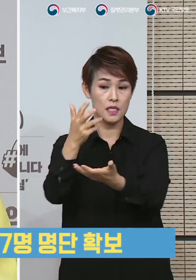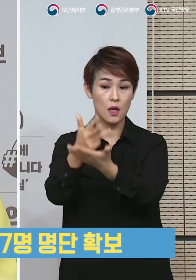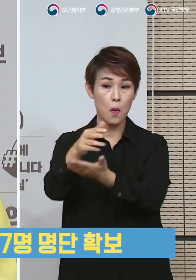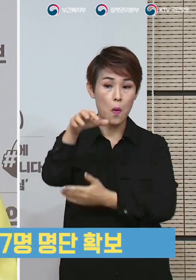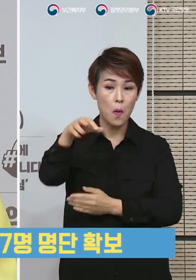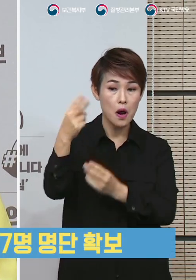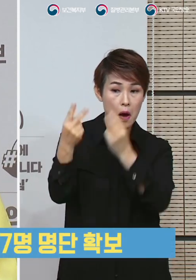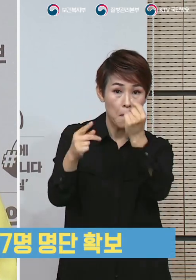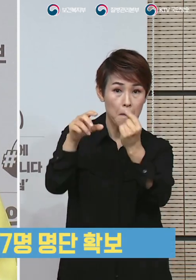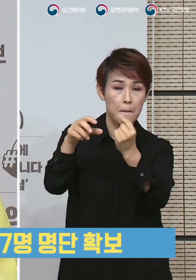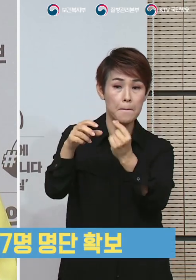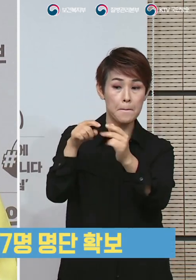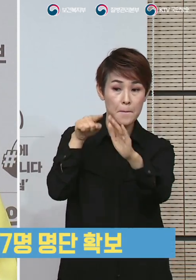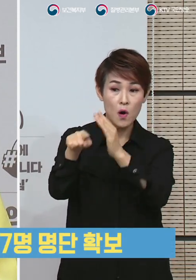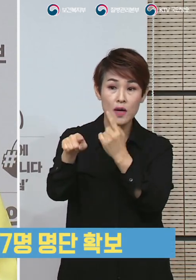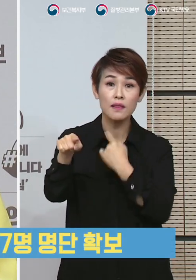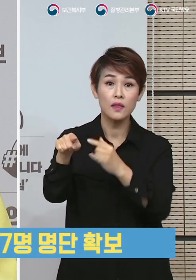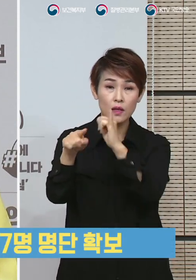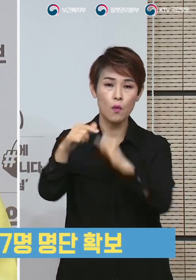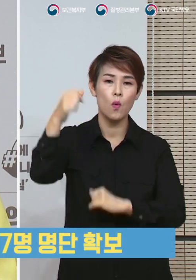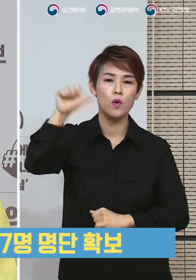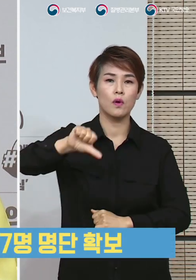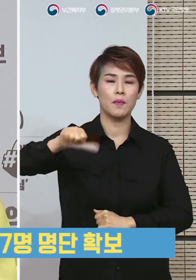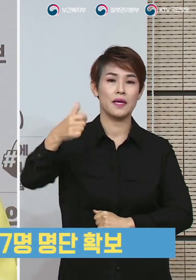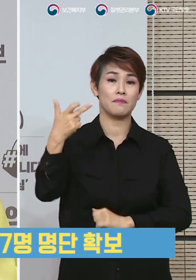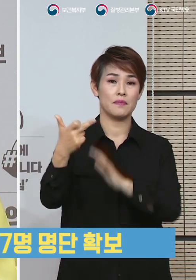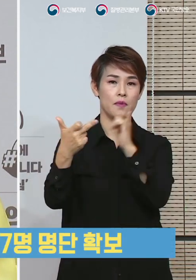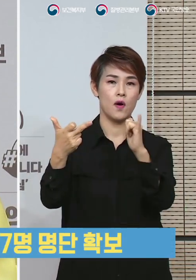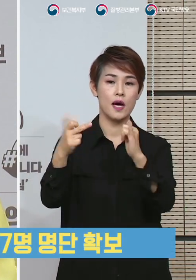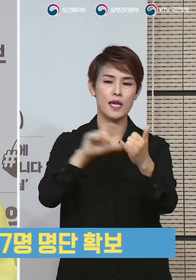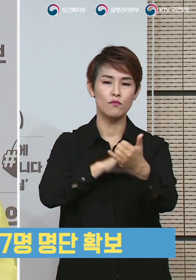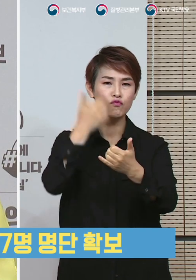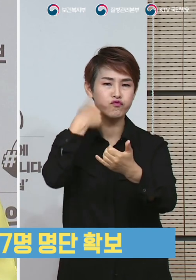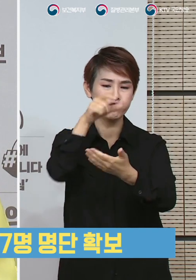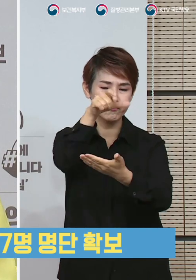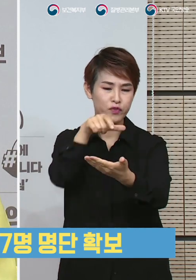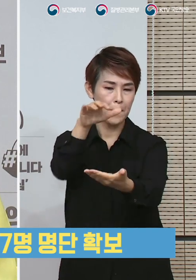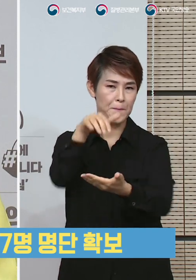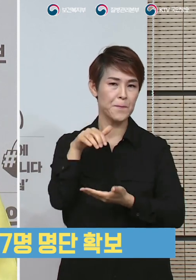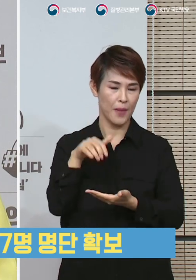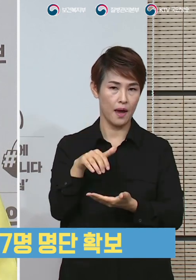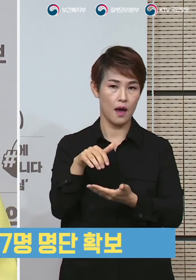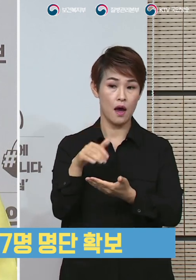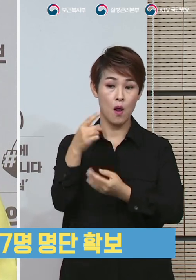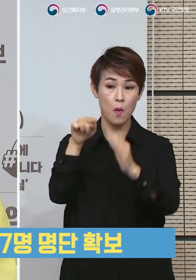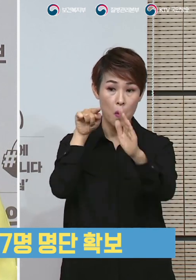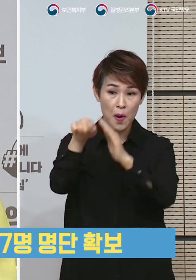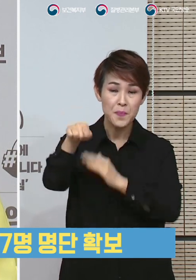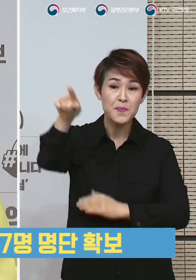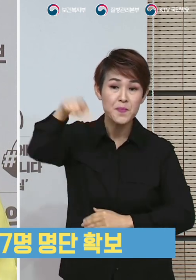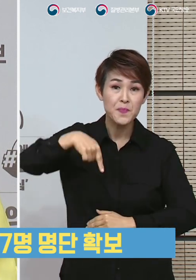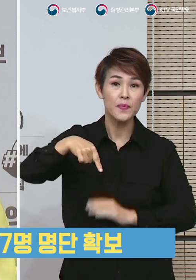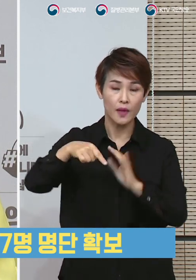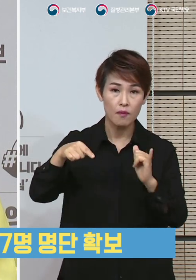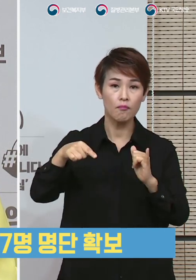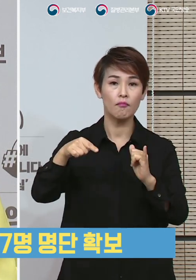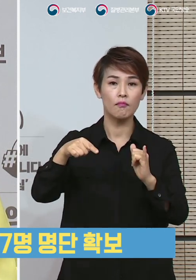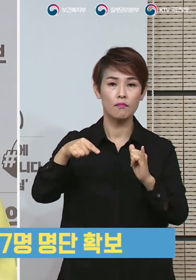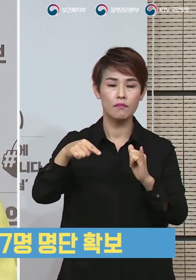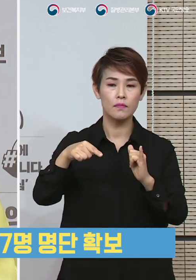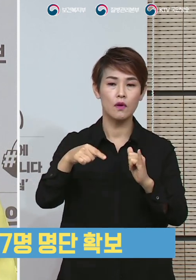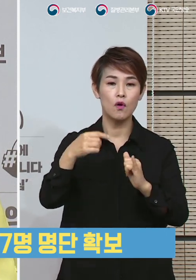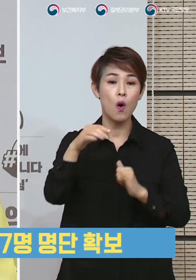클럽 방문자 5,517명의 명단을 확보해 클럽 출입자의 신원 파악과 소재 확인을